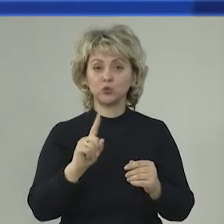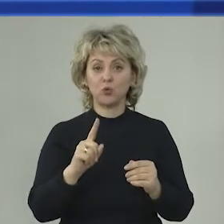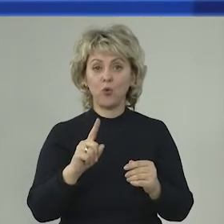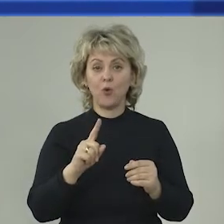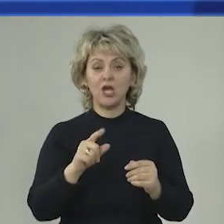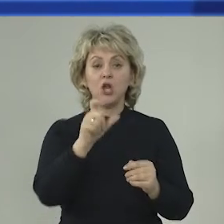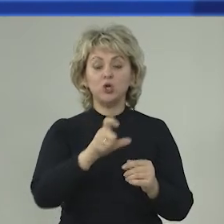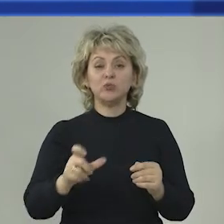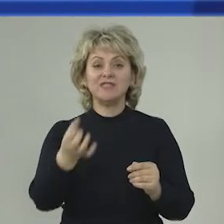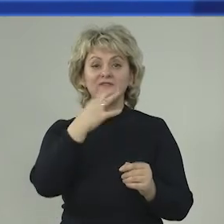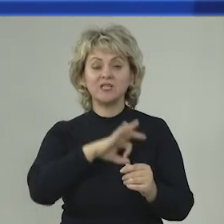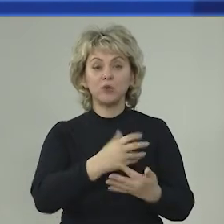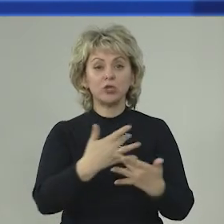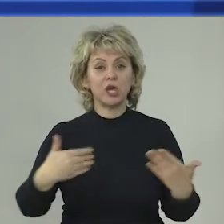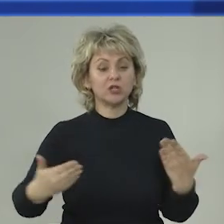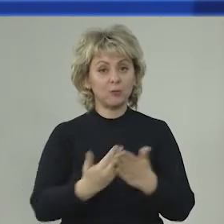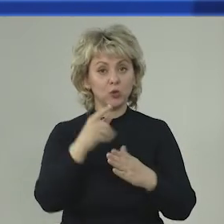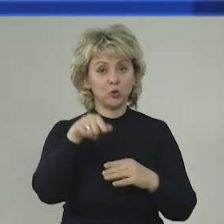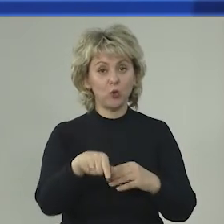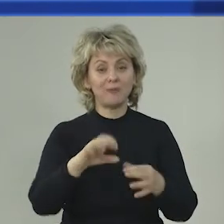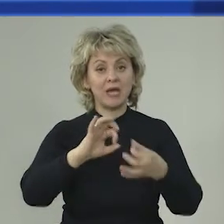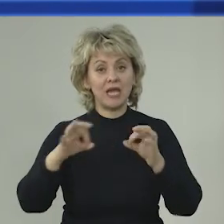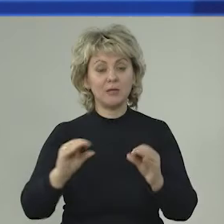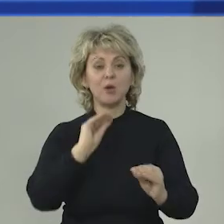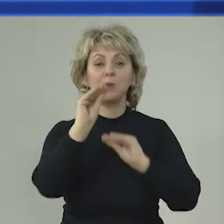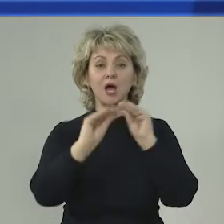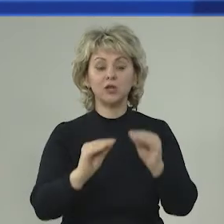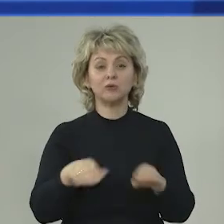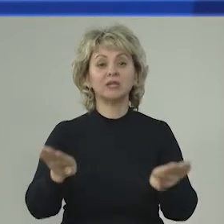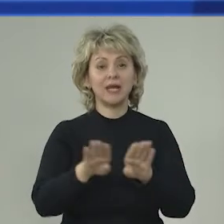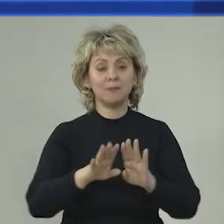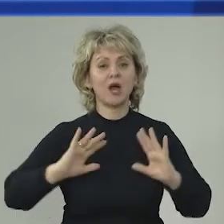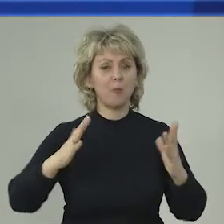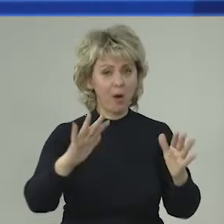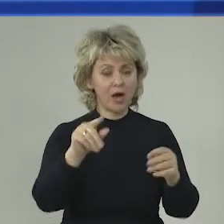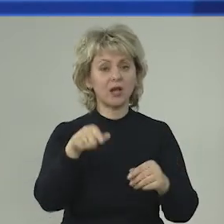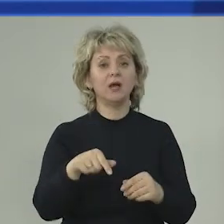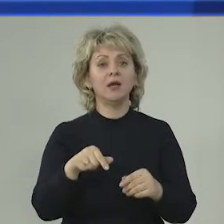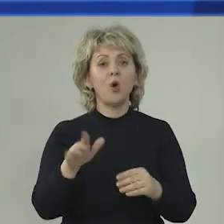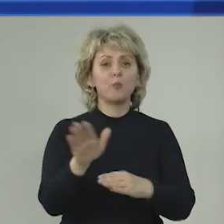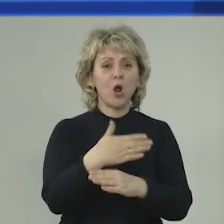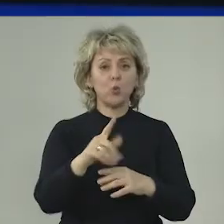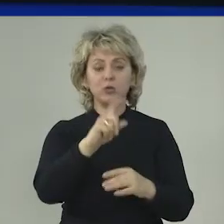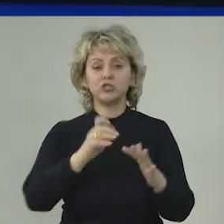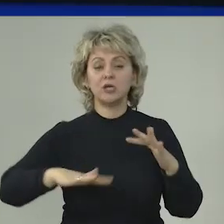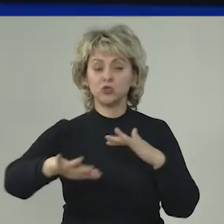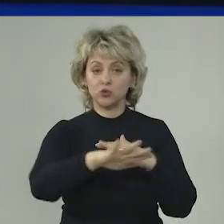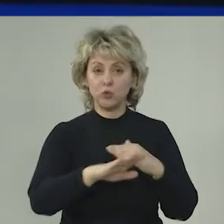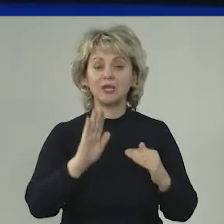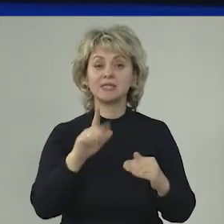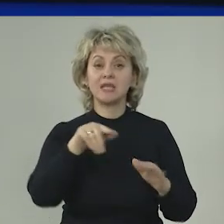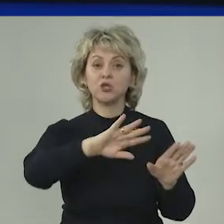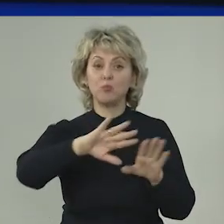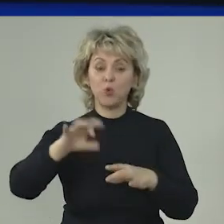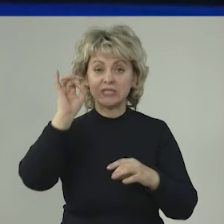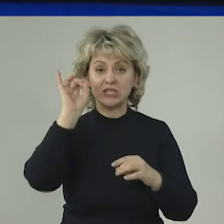люди воспользуются некоторыми новыми элементами благоустройства, такими как парк, прогулочные зоны. Ну,